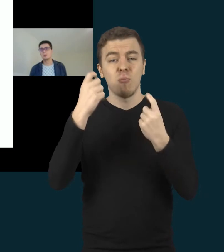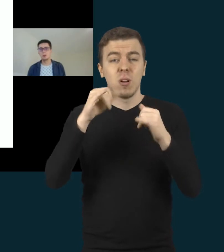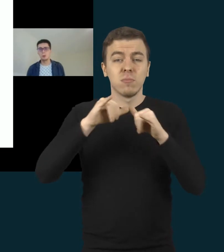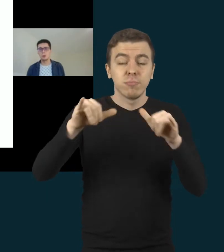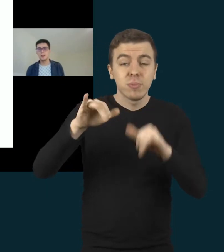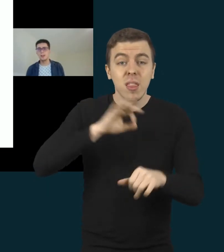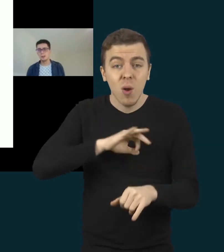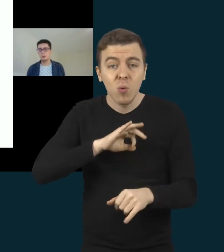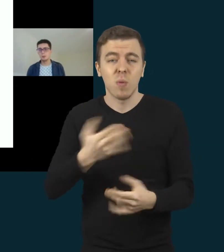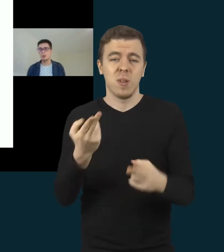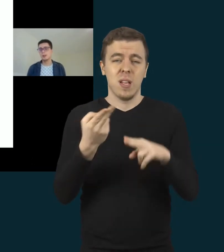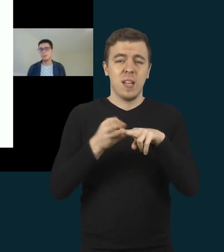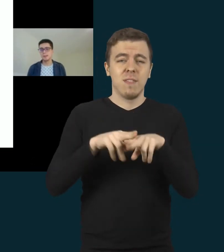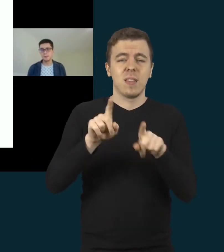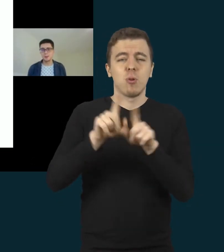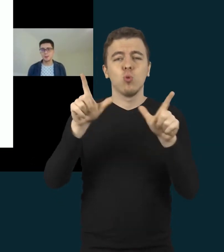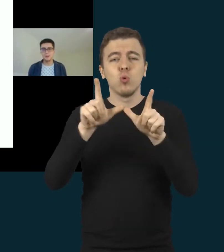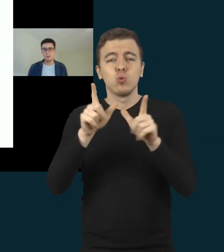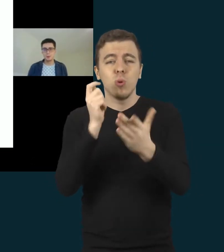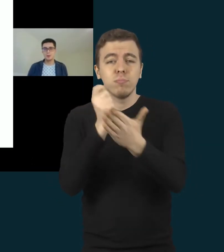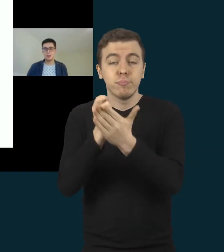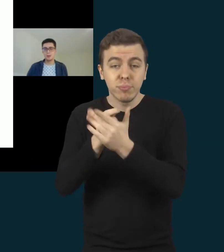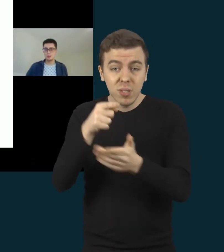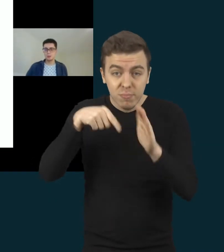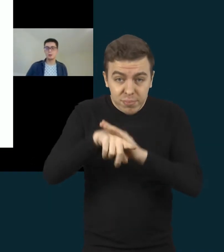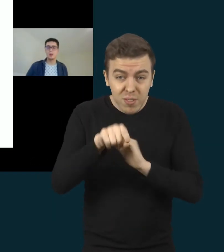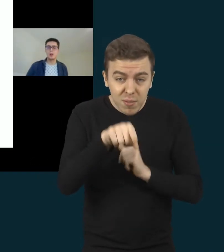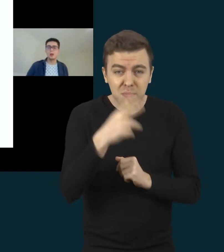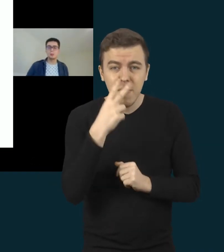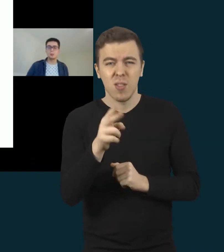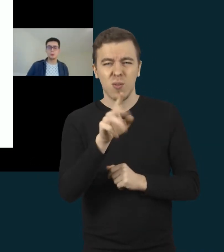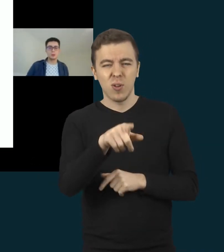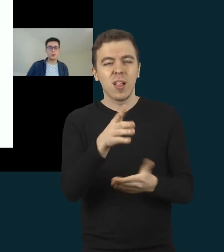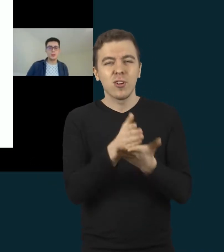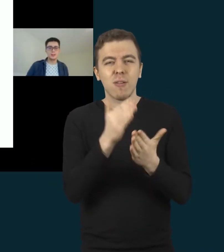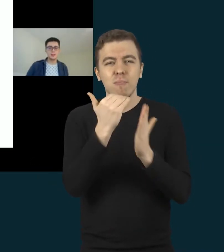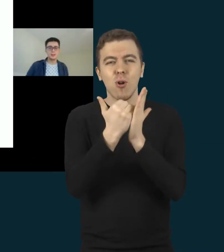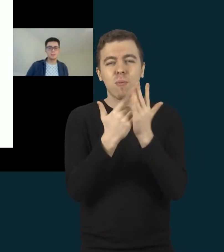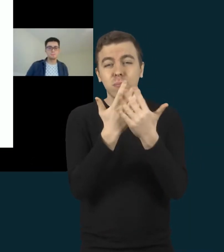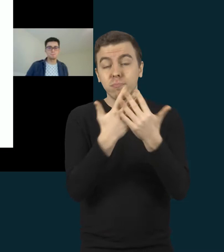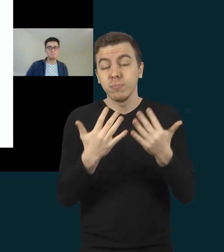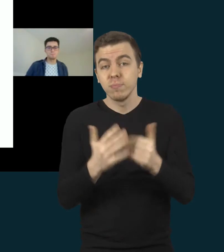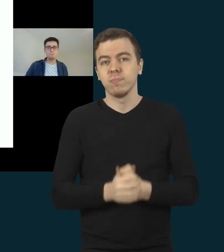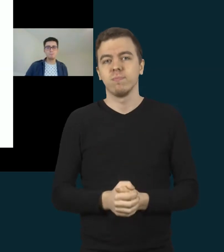ir užduočių pateikimui, ir taip pat tam gyvams susitikimui su mūsų mokiniais.